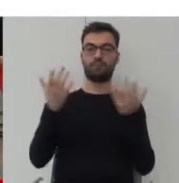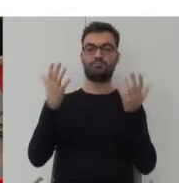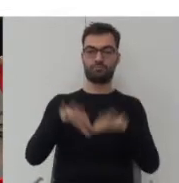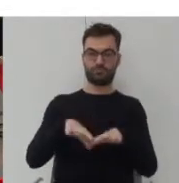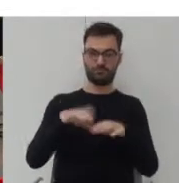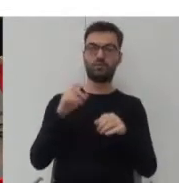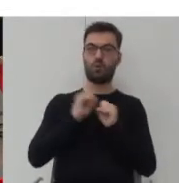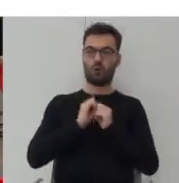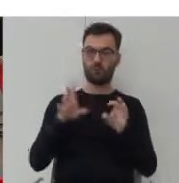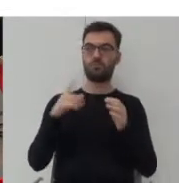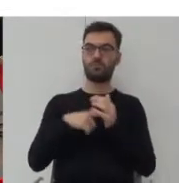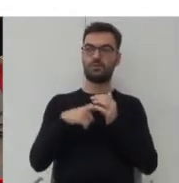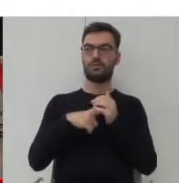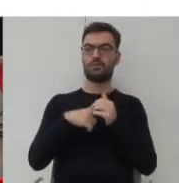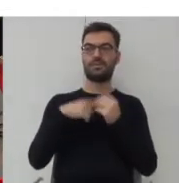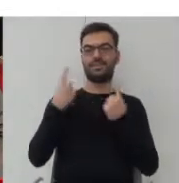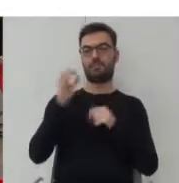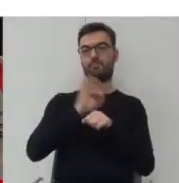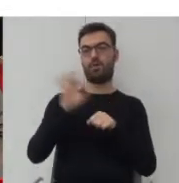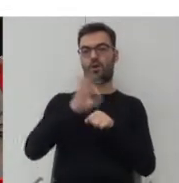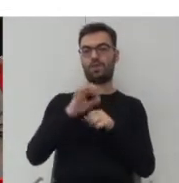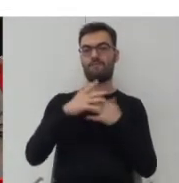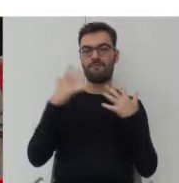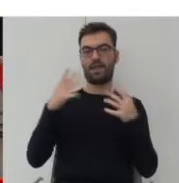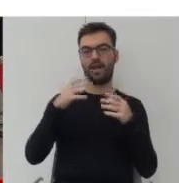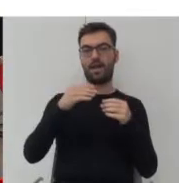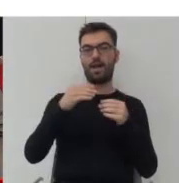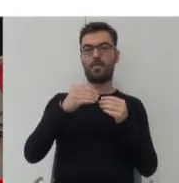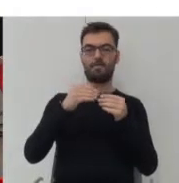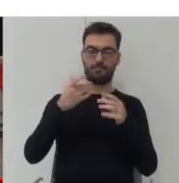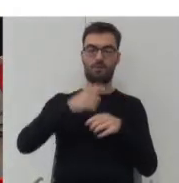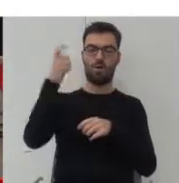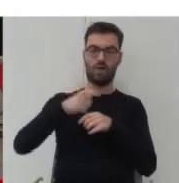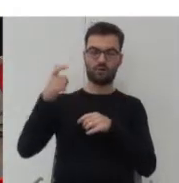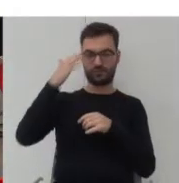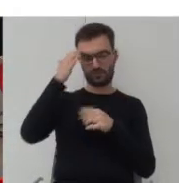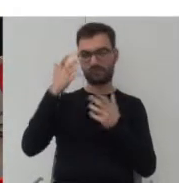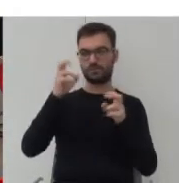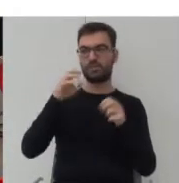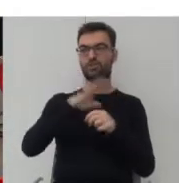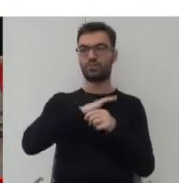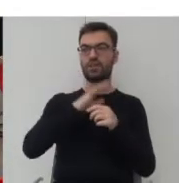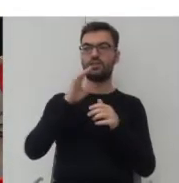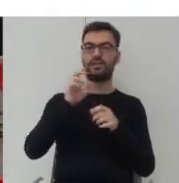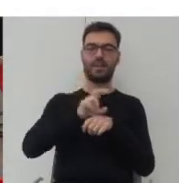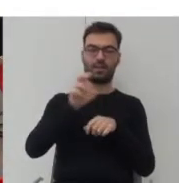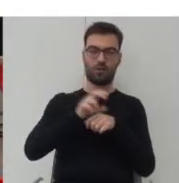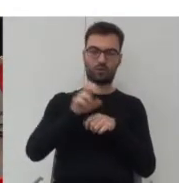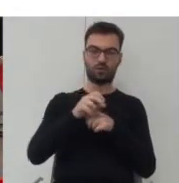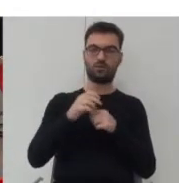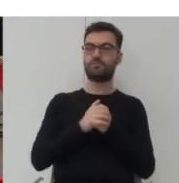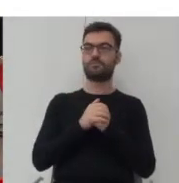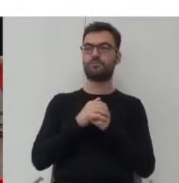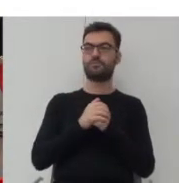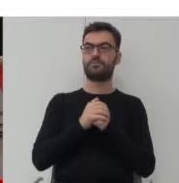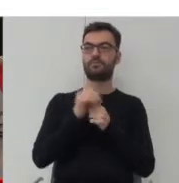miejskie, ponieważ już sami projektanci wielkiej płyty brali pod uwagę śmierć technologiczną budynków, które projektowali. No i